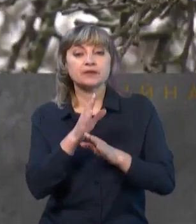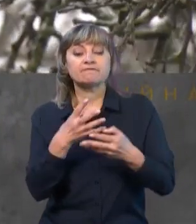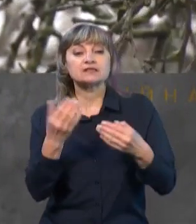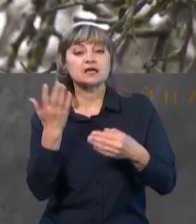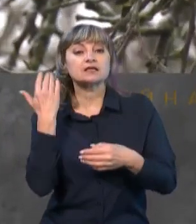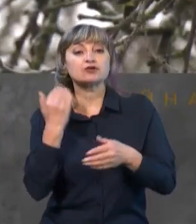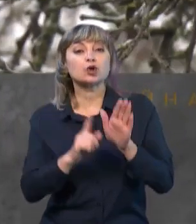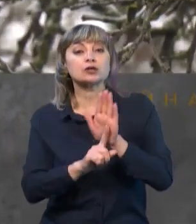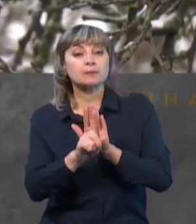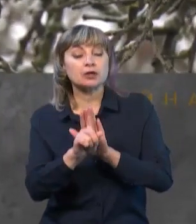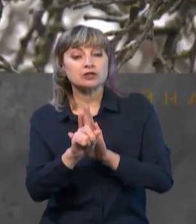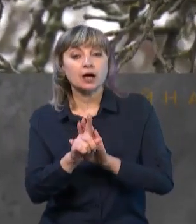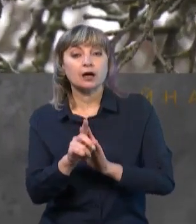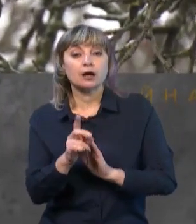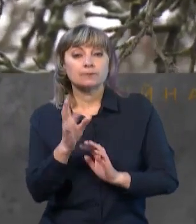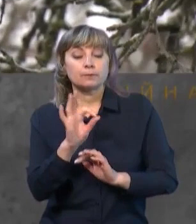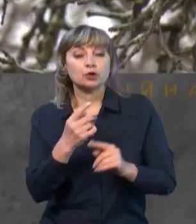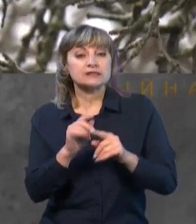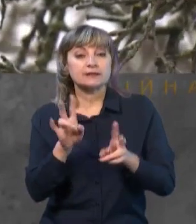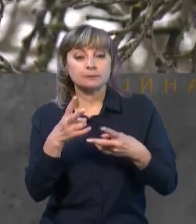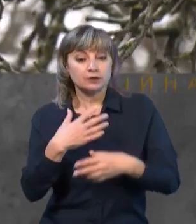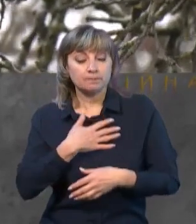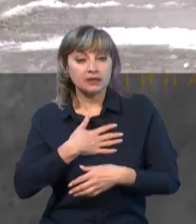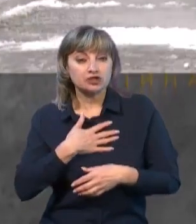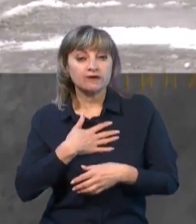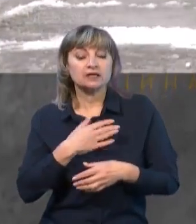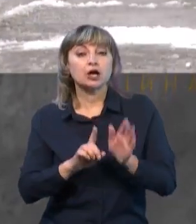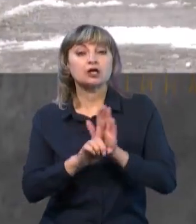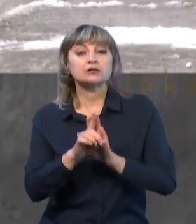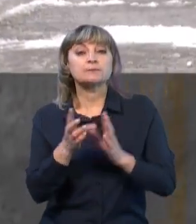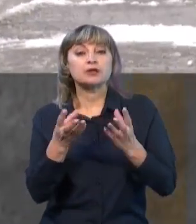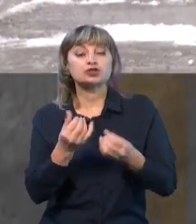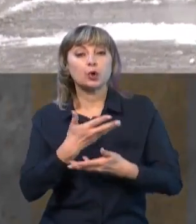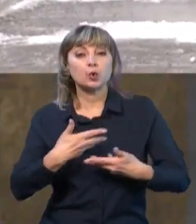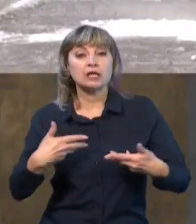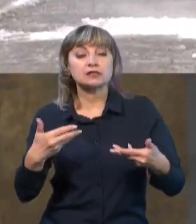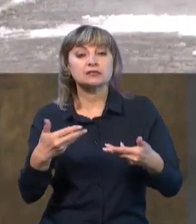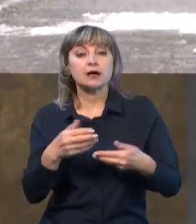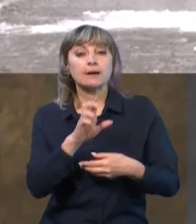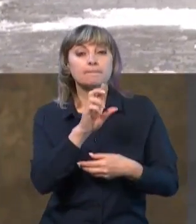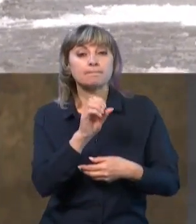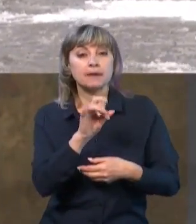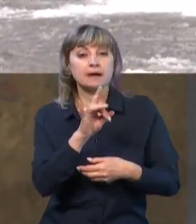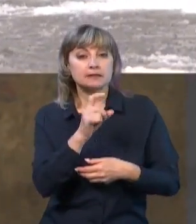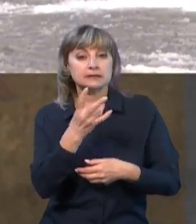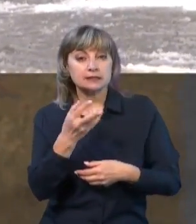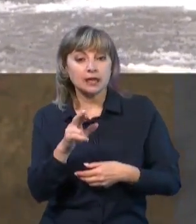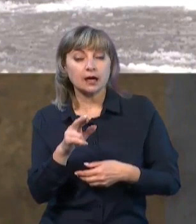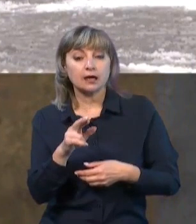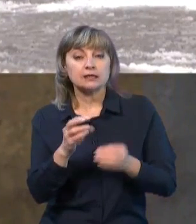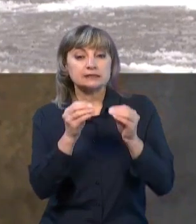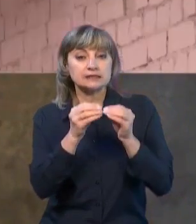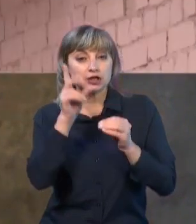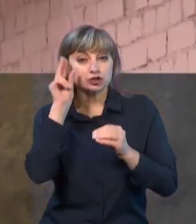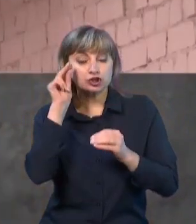давно розпочалася, про це вже не варто переживати, вона розпочалася ще в нас з березня, десь з 10-х